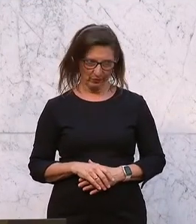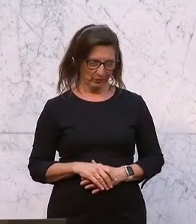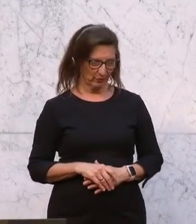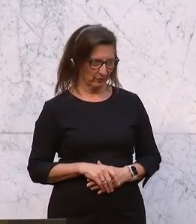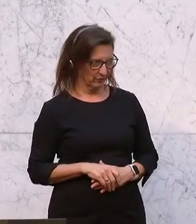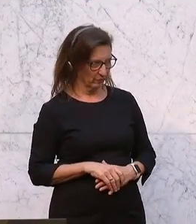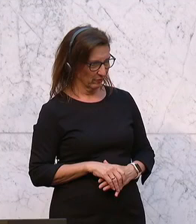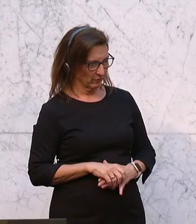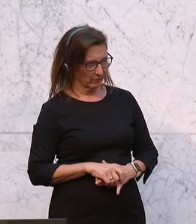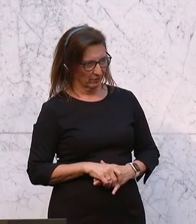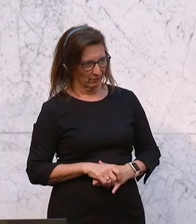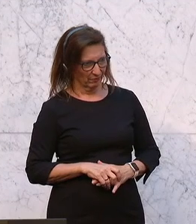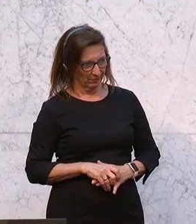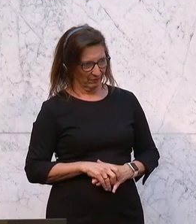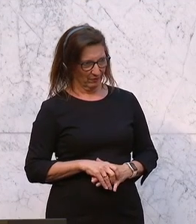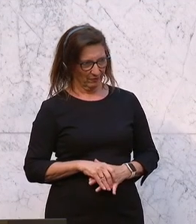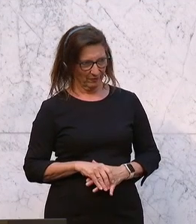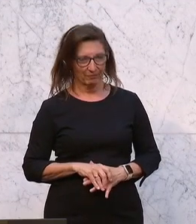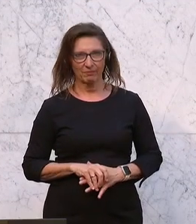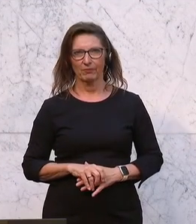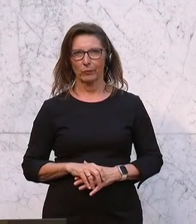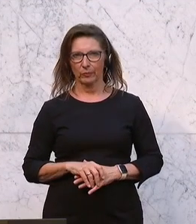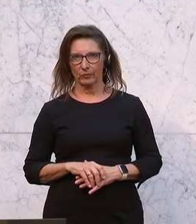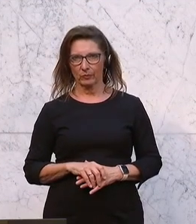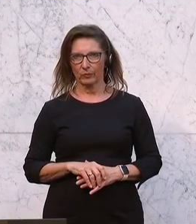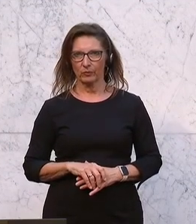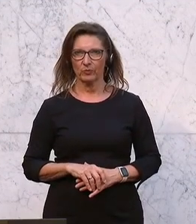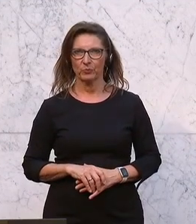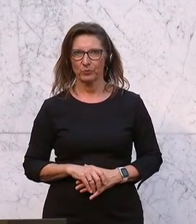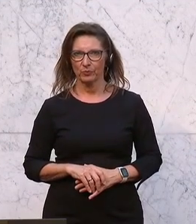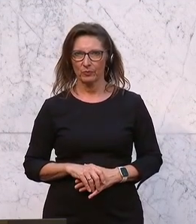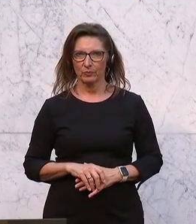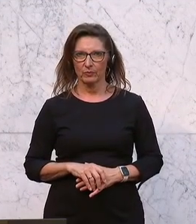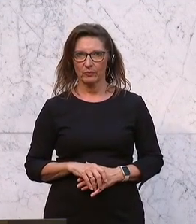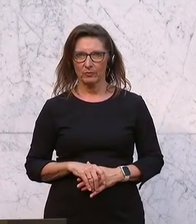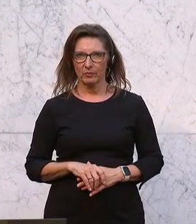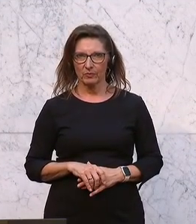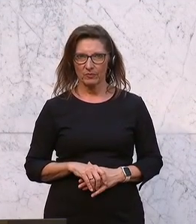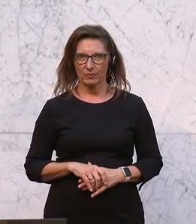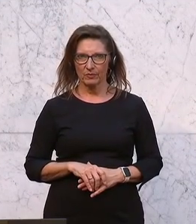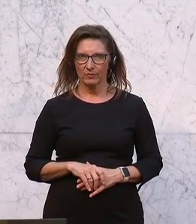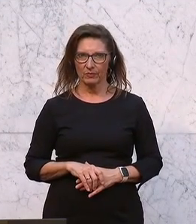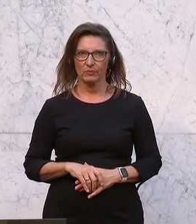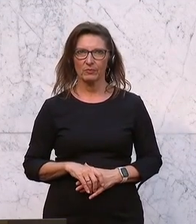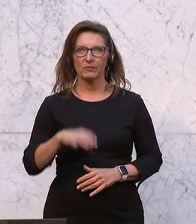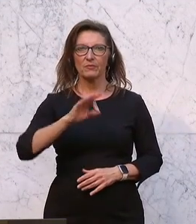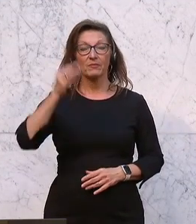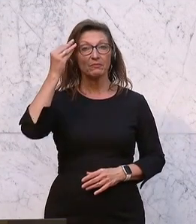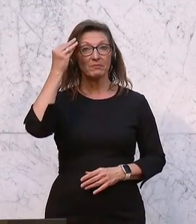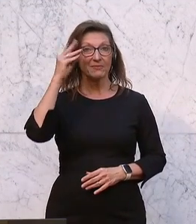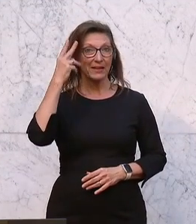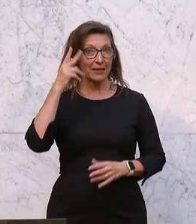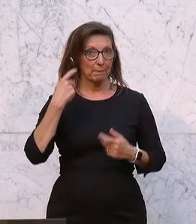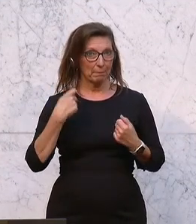Die Regierung hätte in den vergangenen Krisenjahren gut gewirtschaftet. Auch wenn ein Minus davor stehe, müsse man sich für diesen Bundesrechnungsabschluss nicht